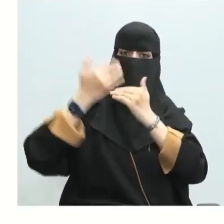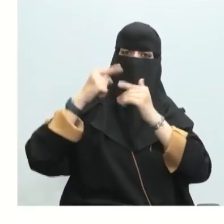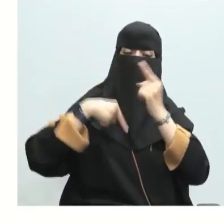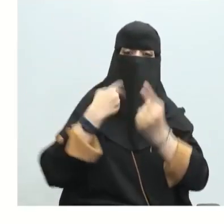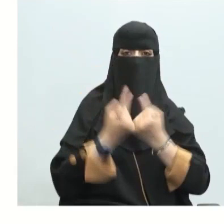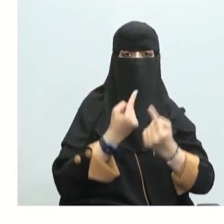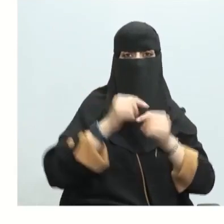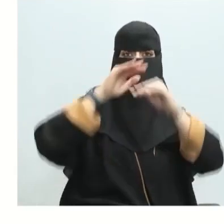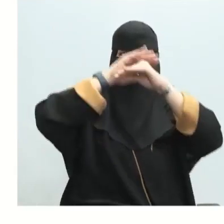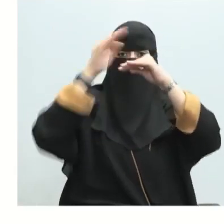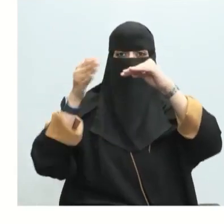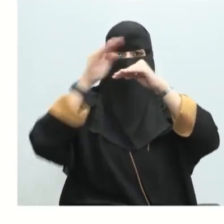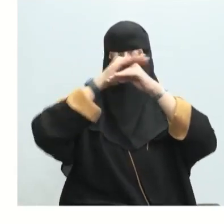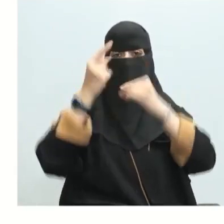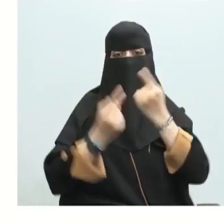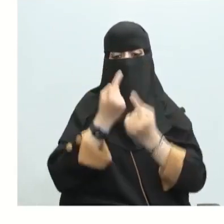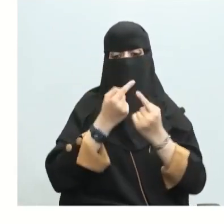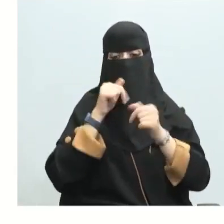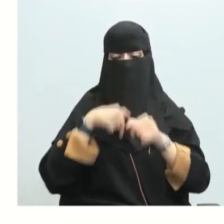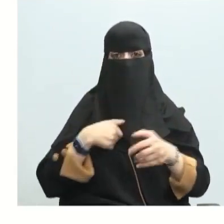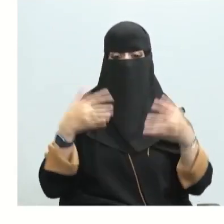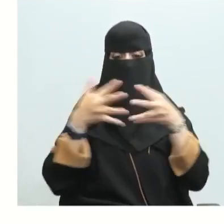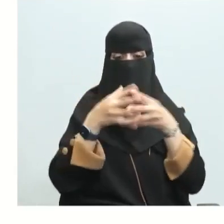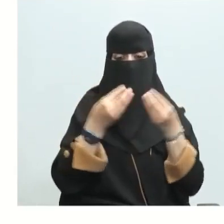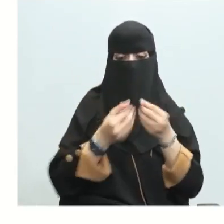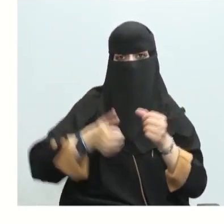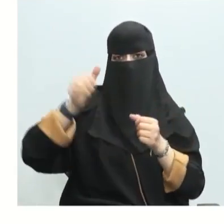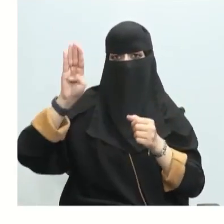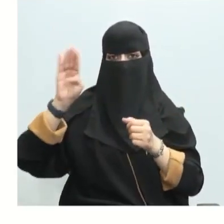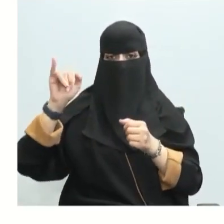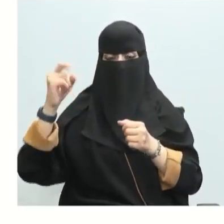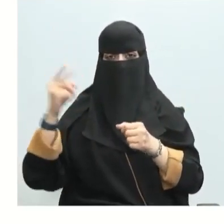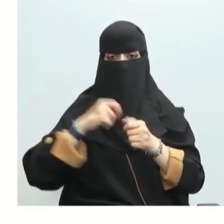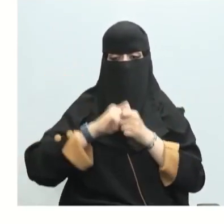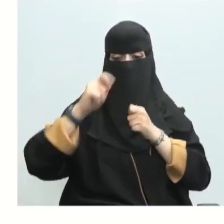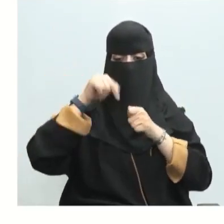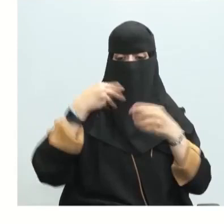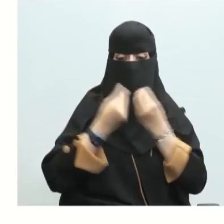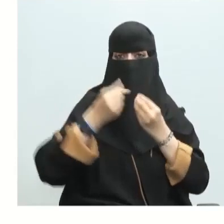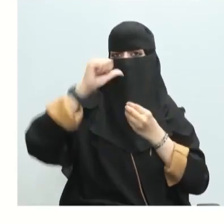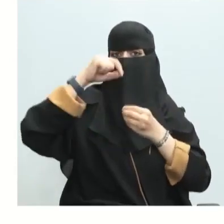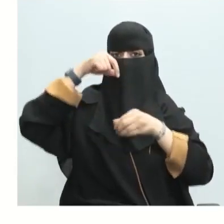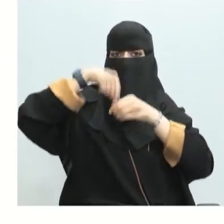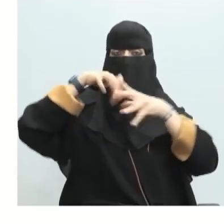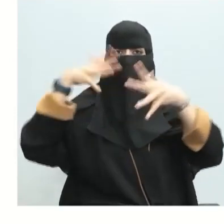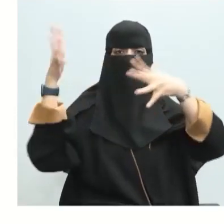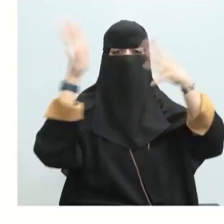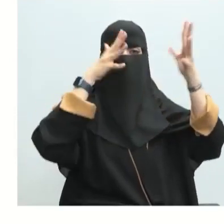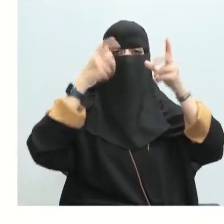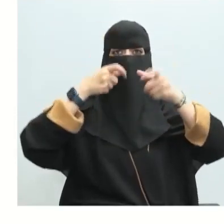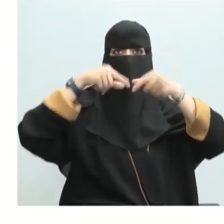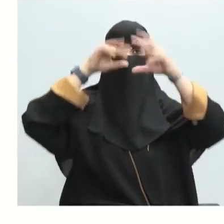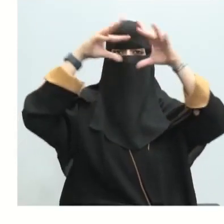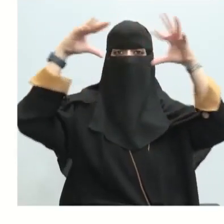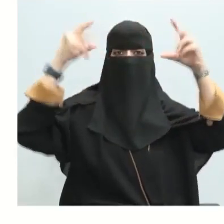النباتات وعلى الغطاء النباتي إذن يتحد ثالث أكسيد الكبريت مع الماء في الجو مكونا أحماض خطيرة